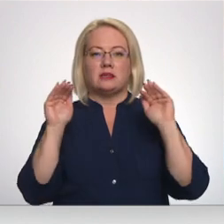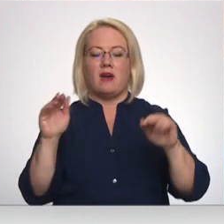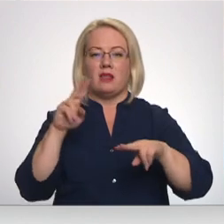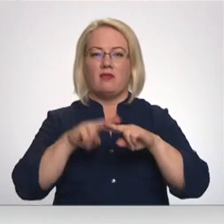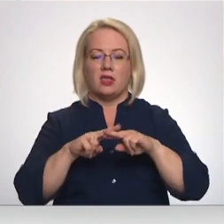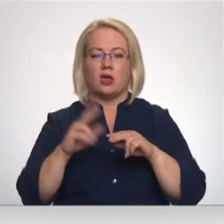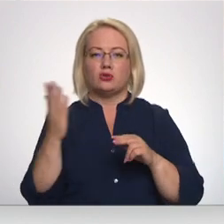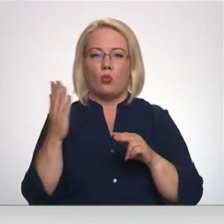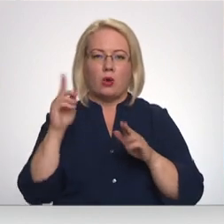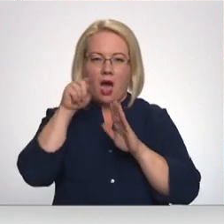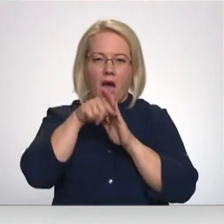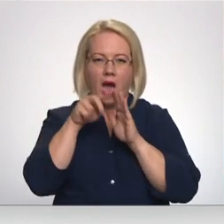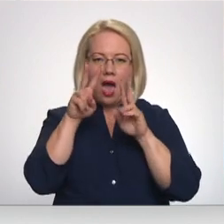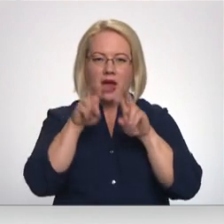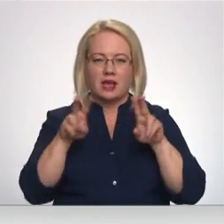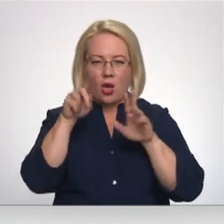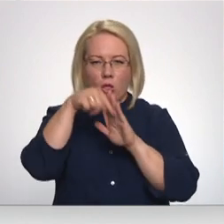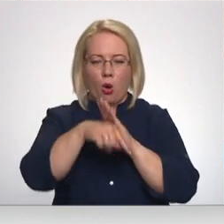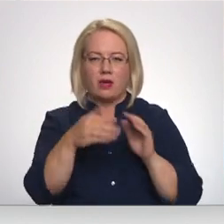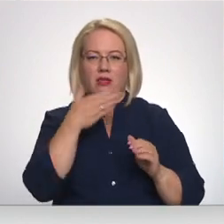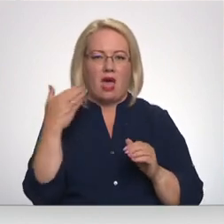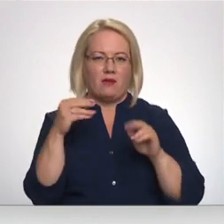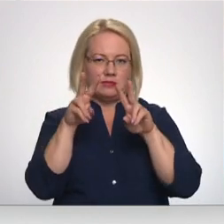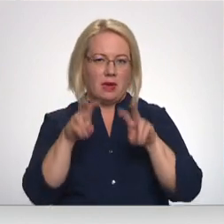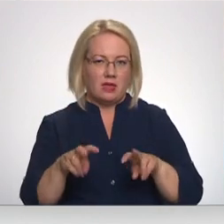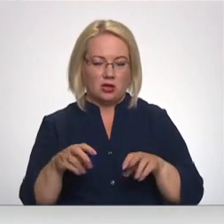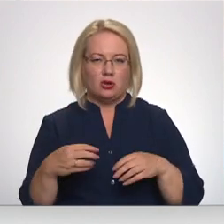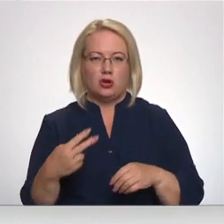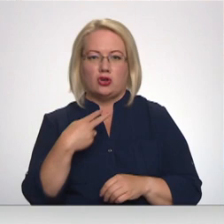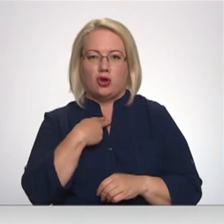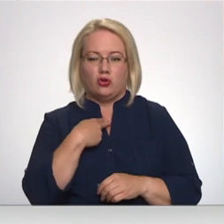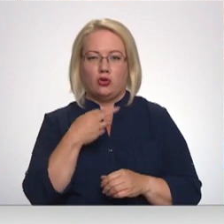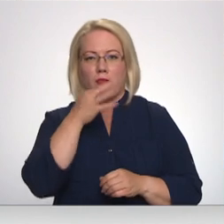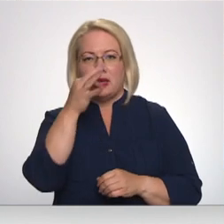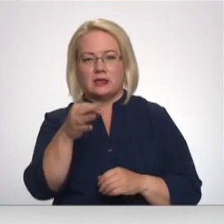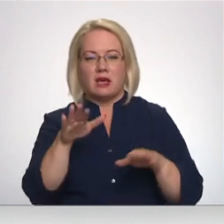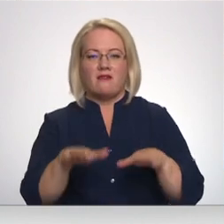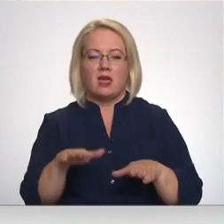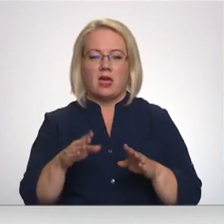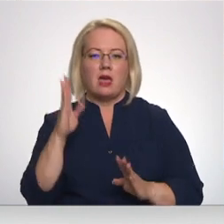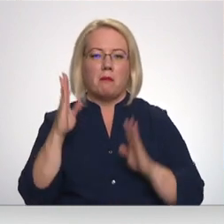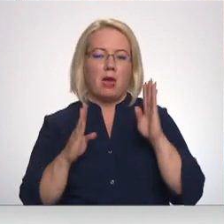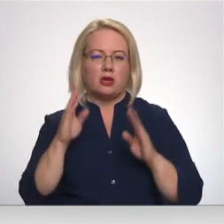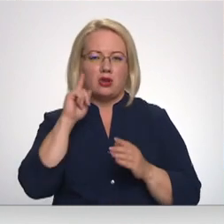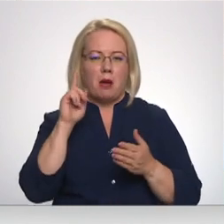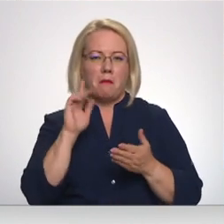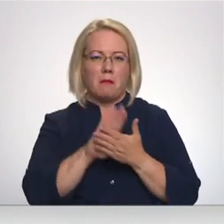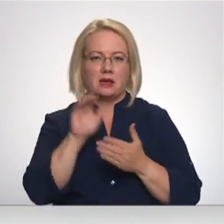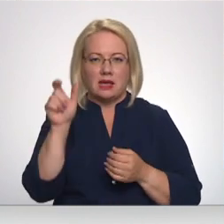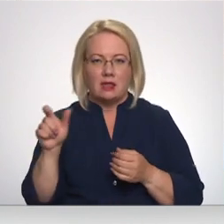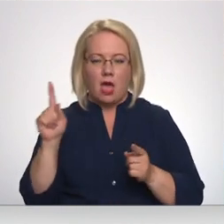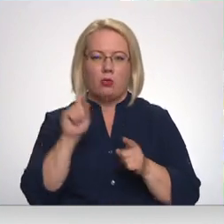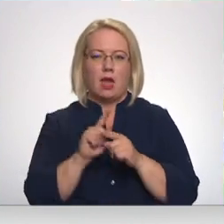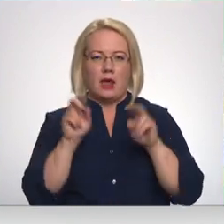arheologi vēl nav līdz galam izpētījuši. Saša Tumpars situāciju pauž gan vietējiem meža pazinēja, gan arī eksperti.